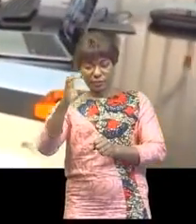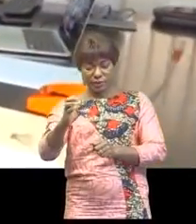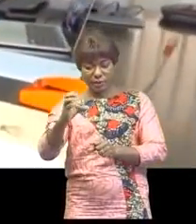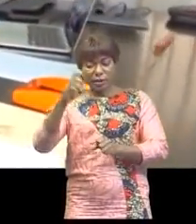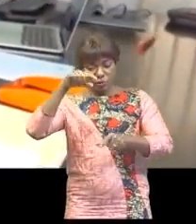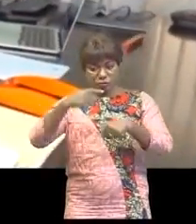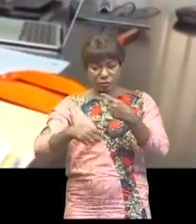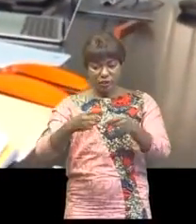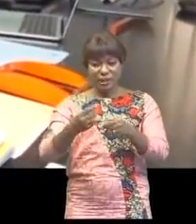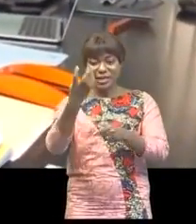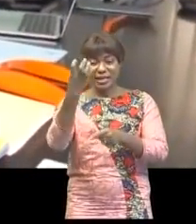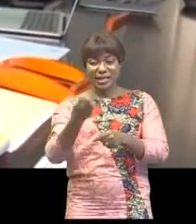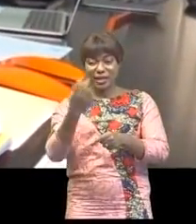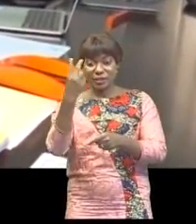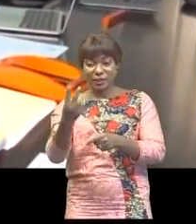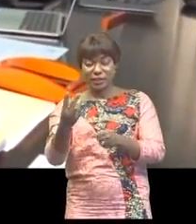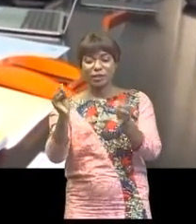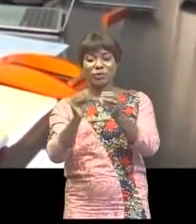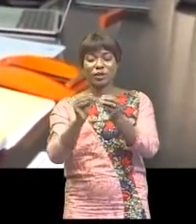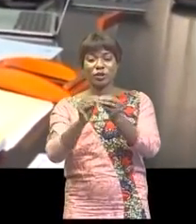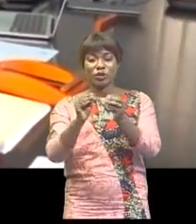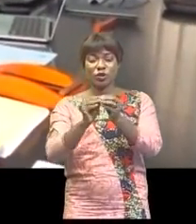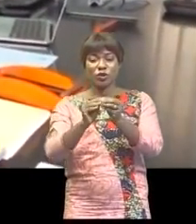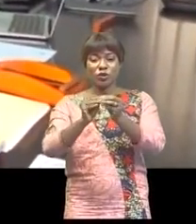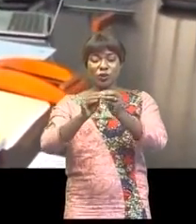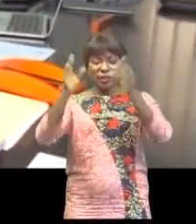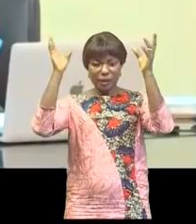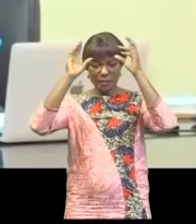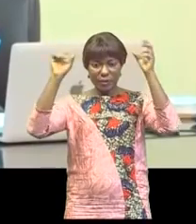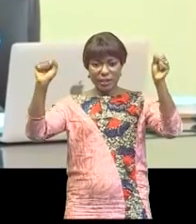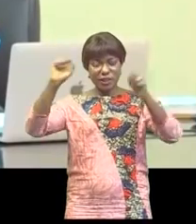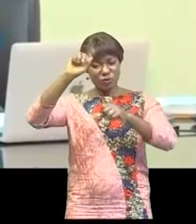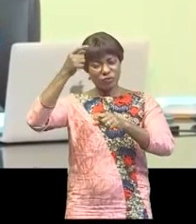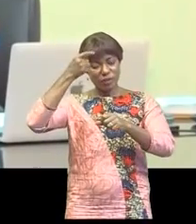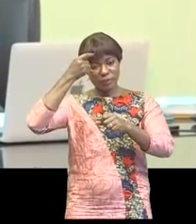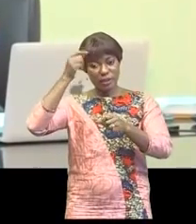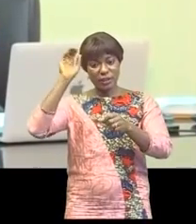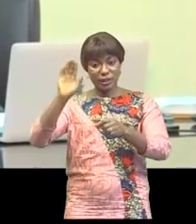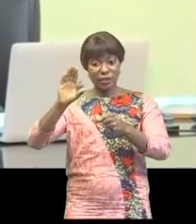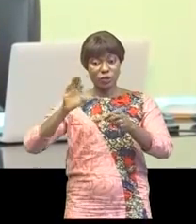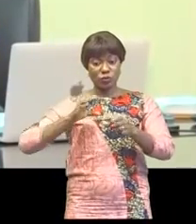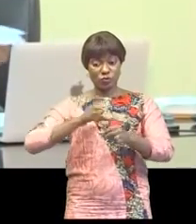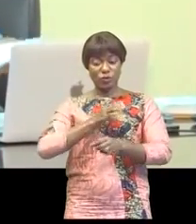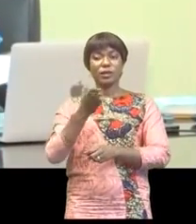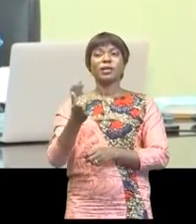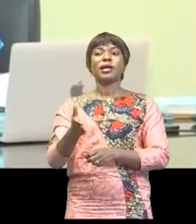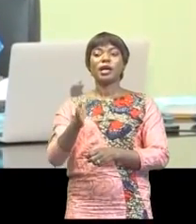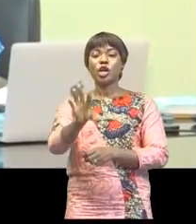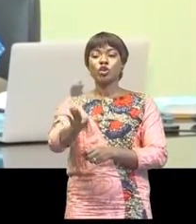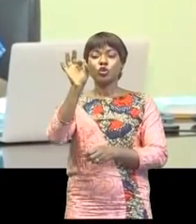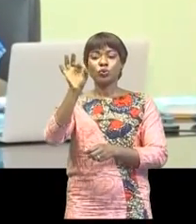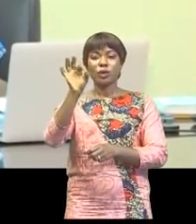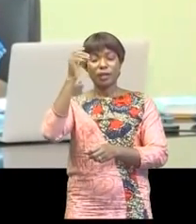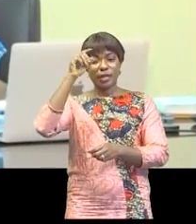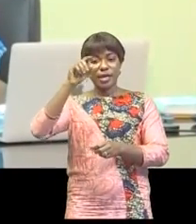présider la 42e session ordinaire du sommet des chefs d'État et de gouvernement de cette communauté. Le choix de la